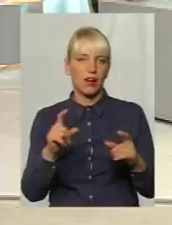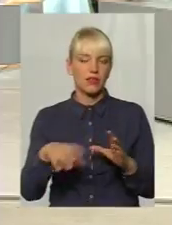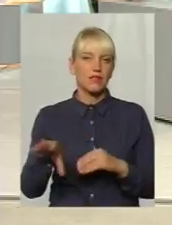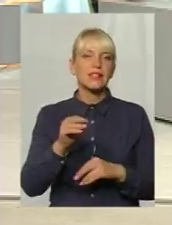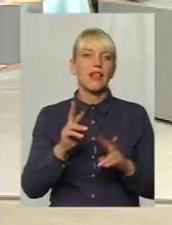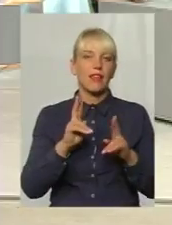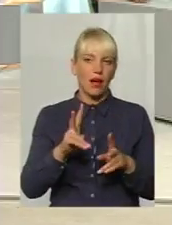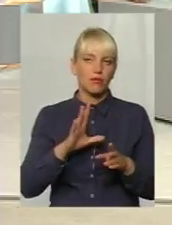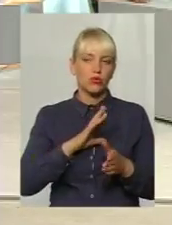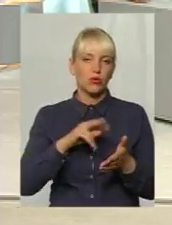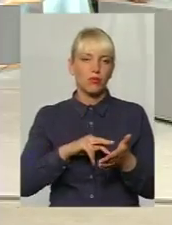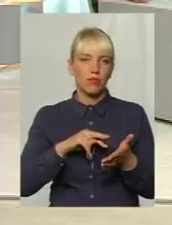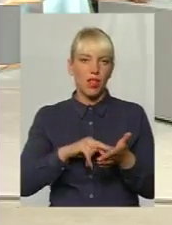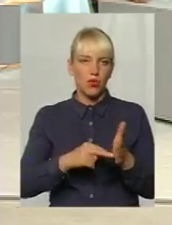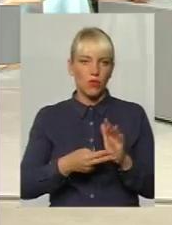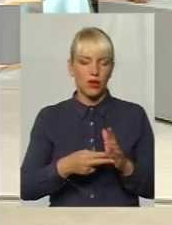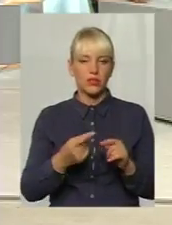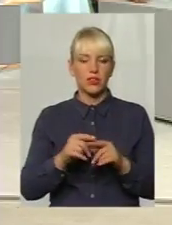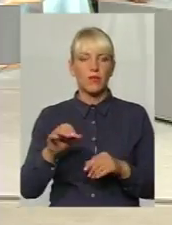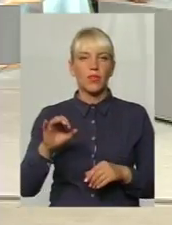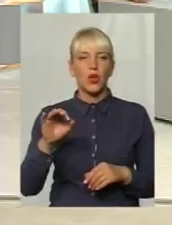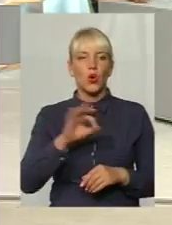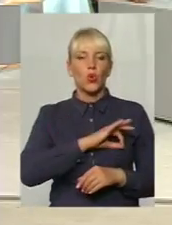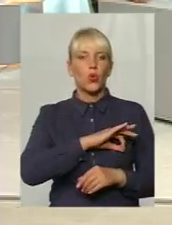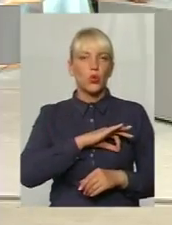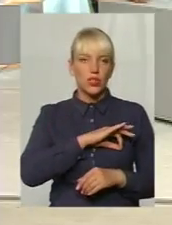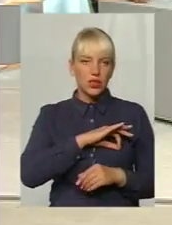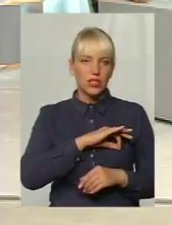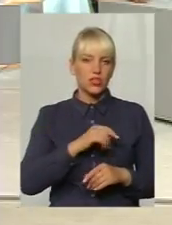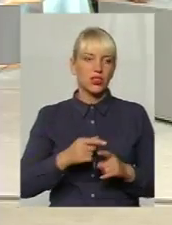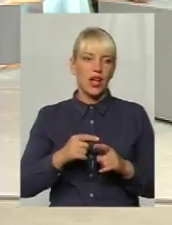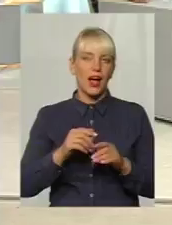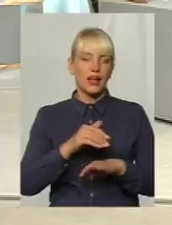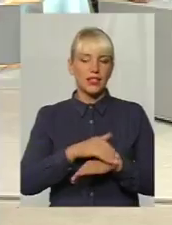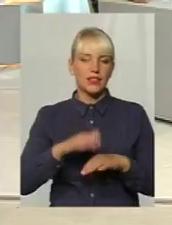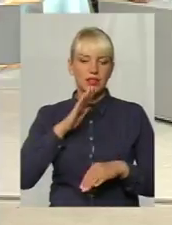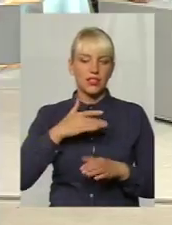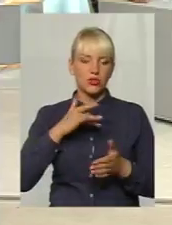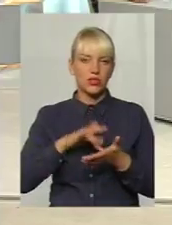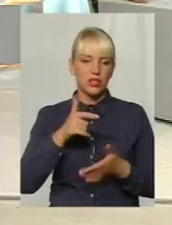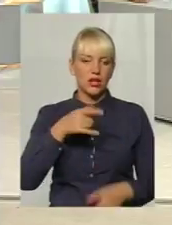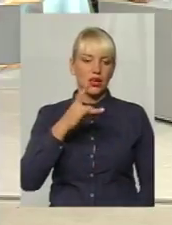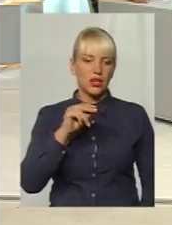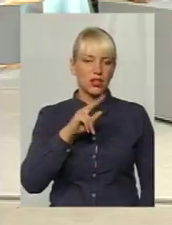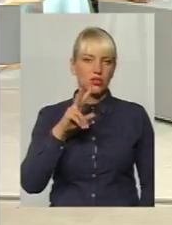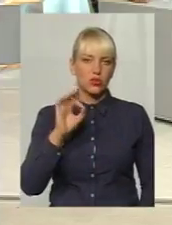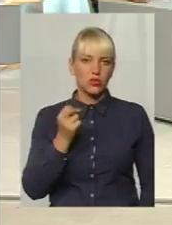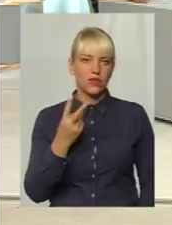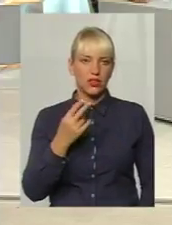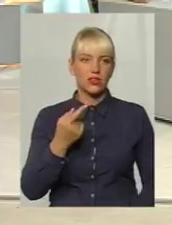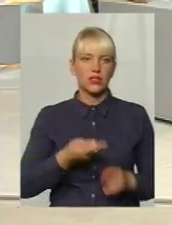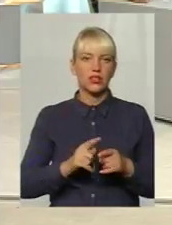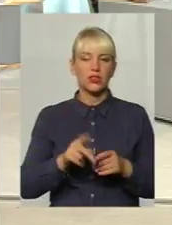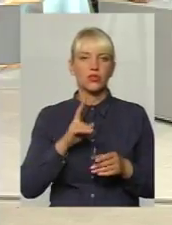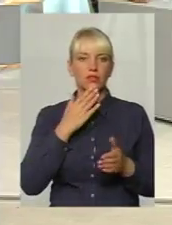Так, юридична адреса нашого центру Гречко, 12. Ті люди, що зверталися колись сюди в філію